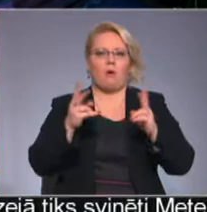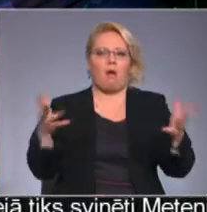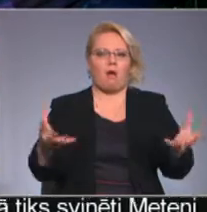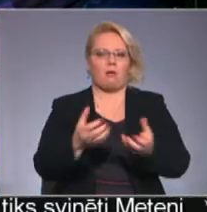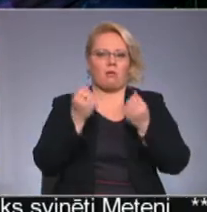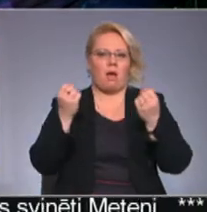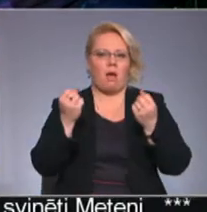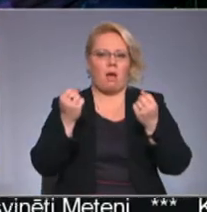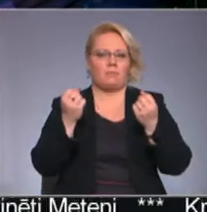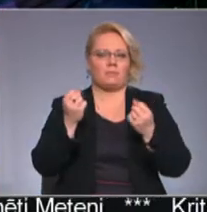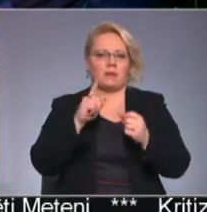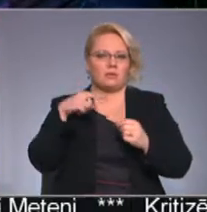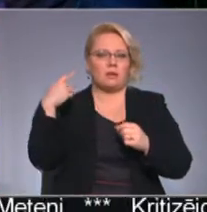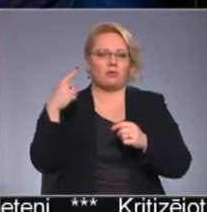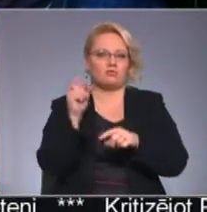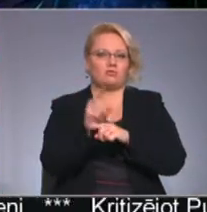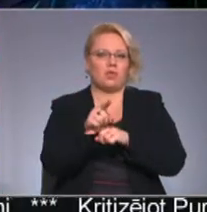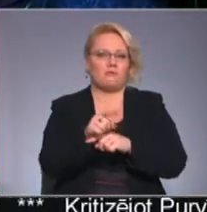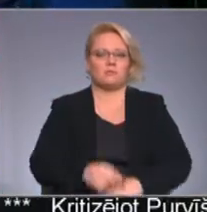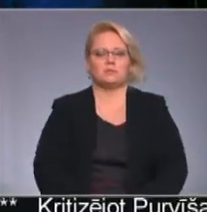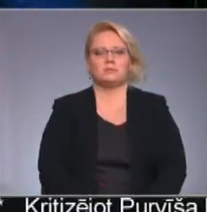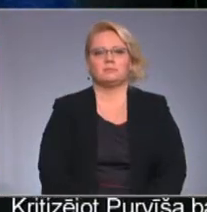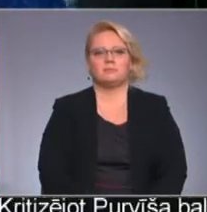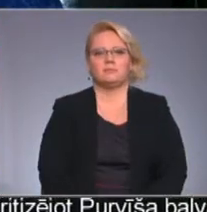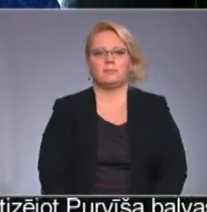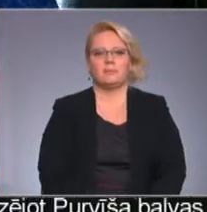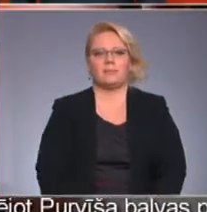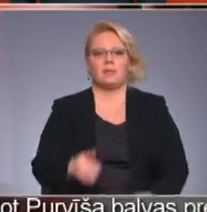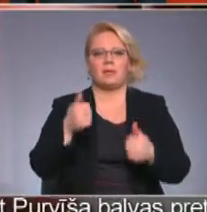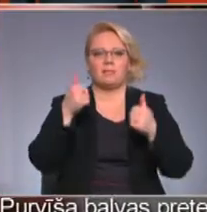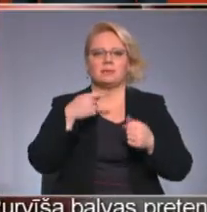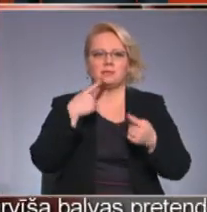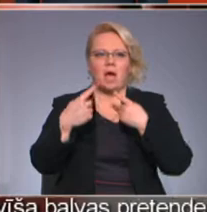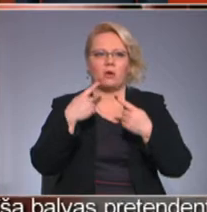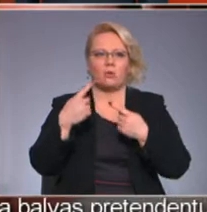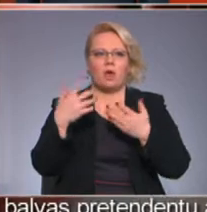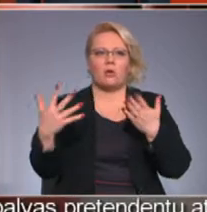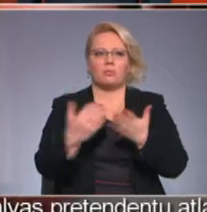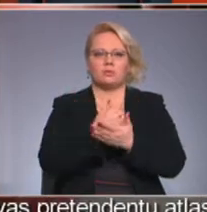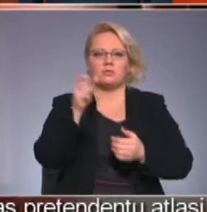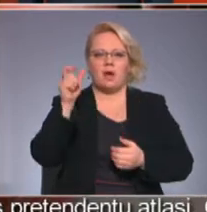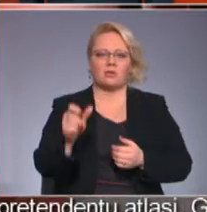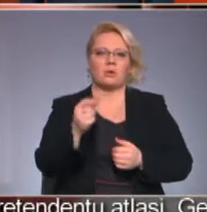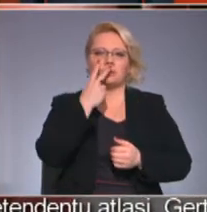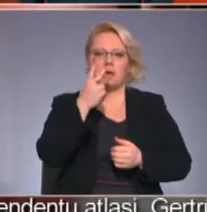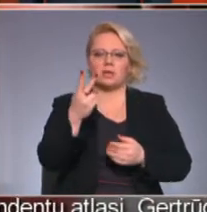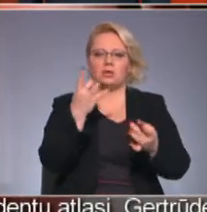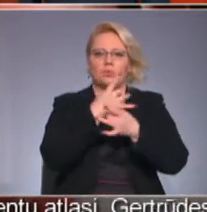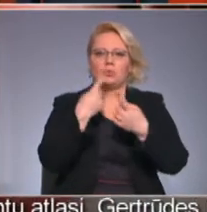traks uzdevums. Plašāks saruna ar uzvarētāju purvišu balvas, skatēties kultūras ziņā pirmdien.